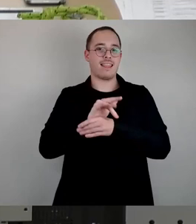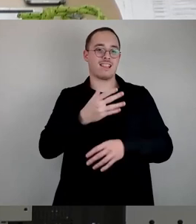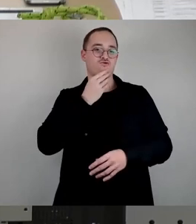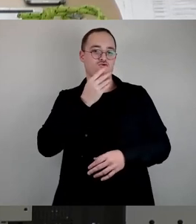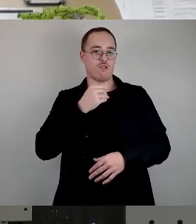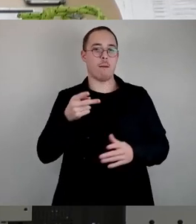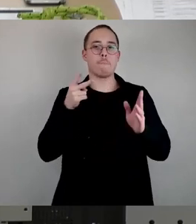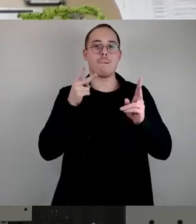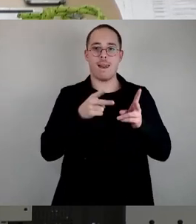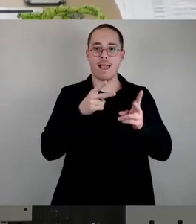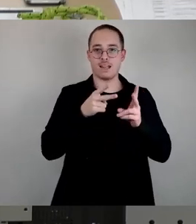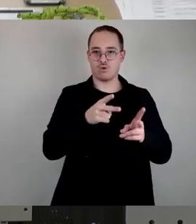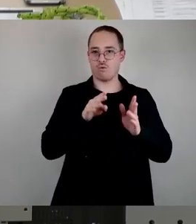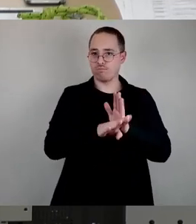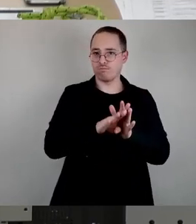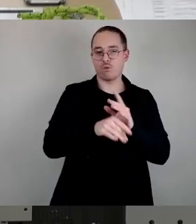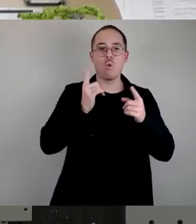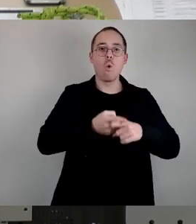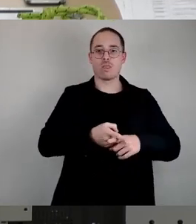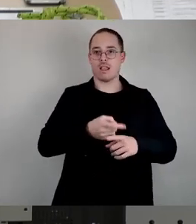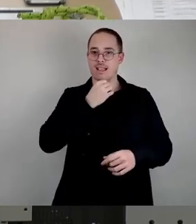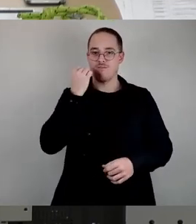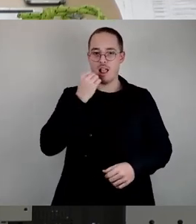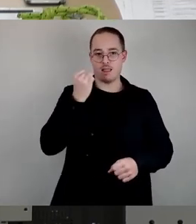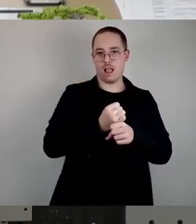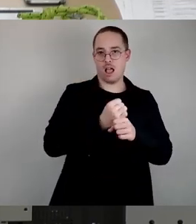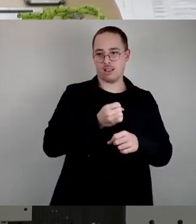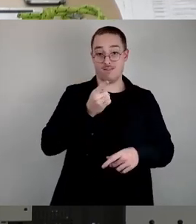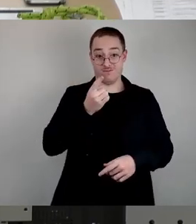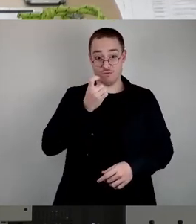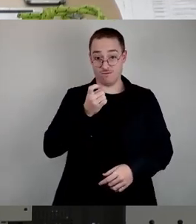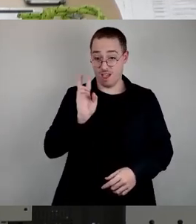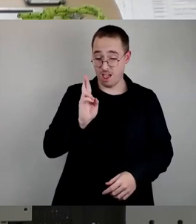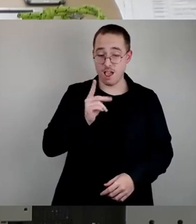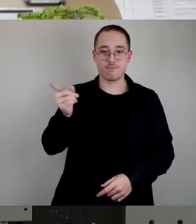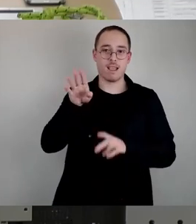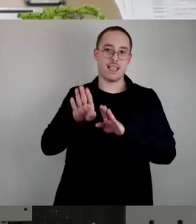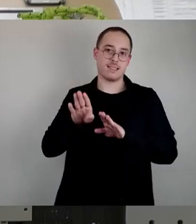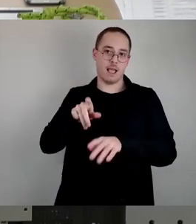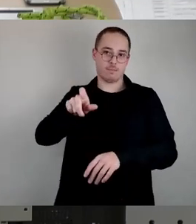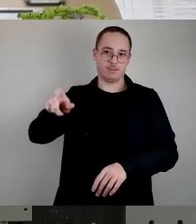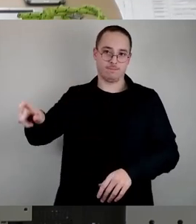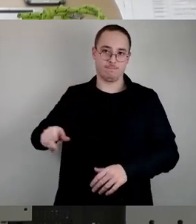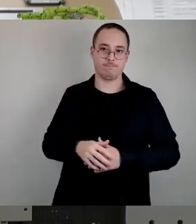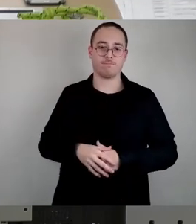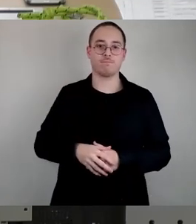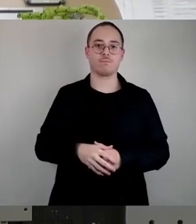Angst haben, deswegen hier von Nazis verprügelt zu werden, dann kann ich Sie beruhigen. Die Wahrscheinlichkeit dafür ist nämlich in den sogenannten weltoffenen Bezirken